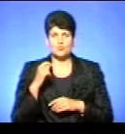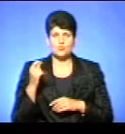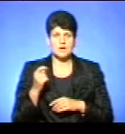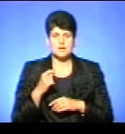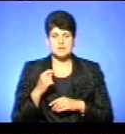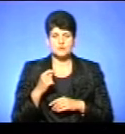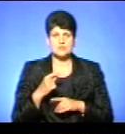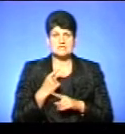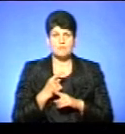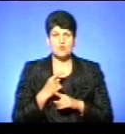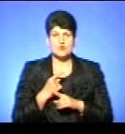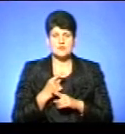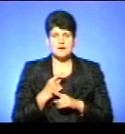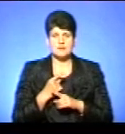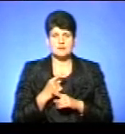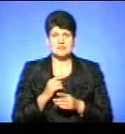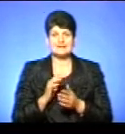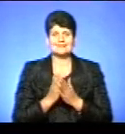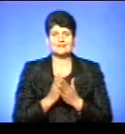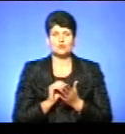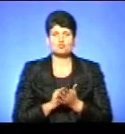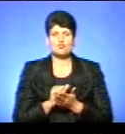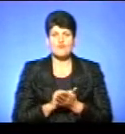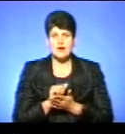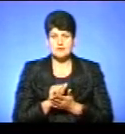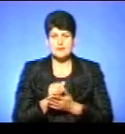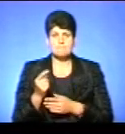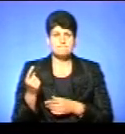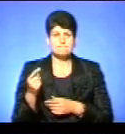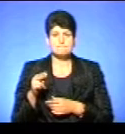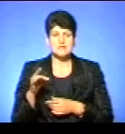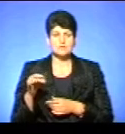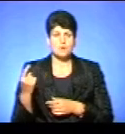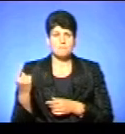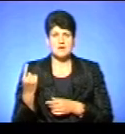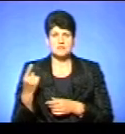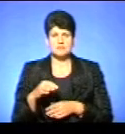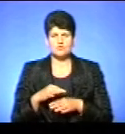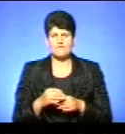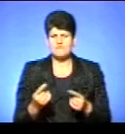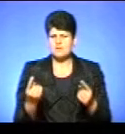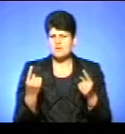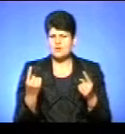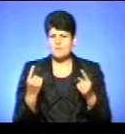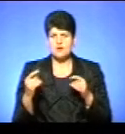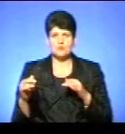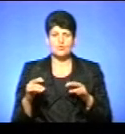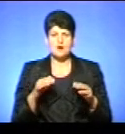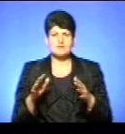забороняли книгодрукування. Петров Перший провів глобальну акцію